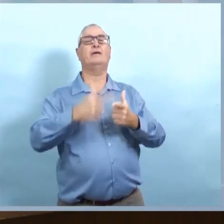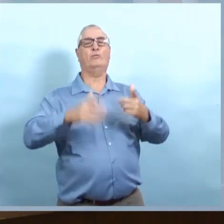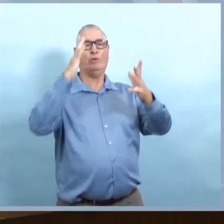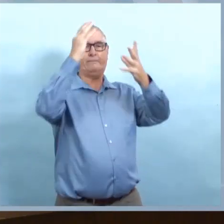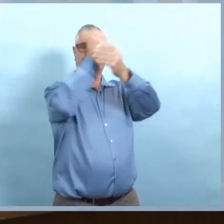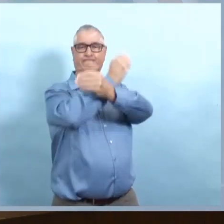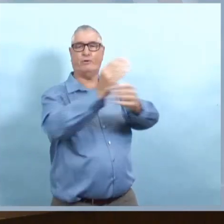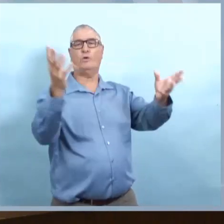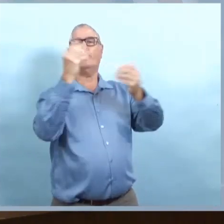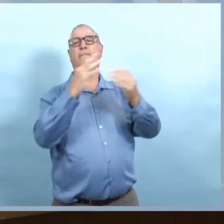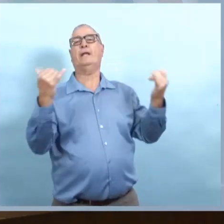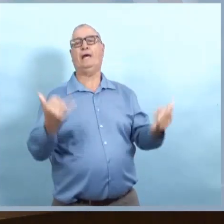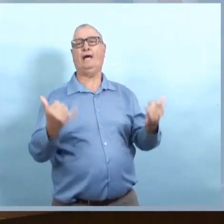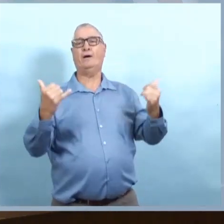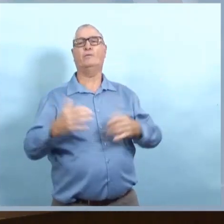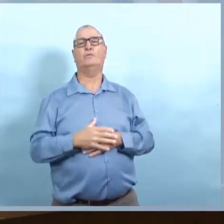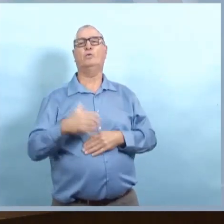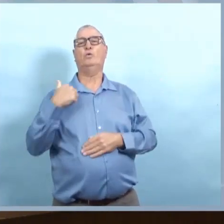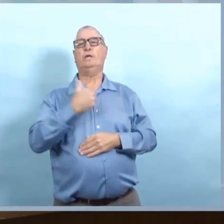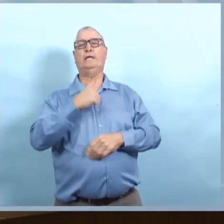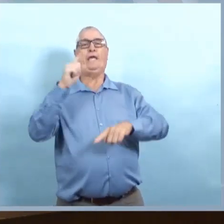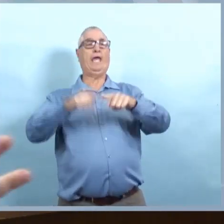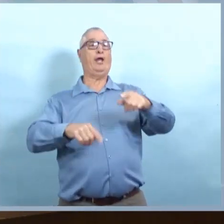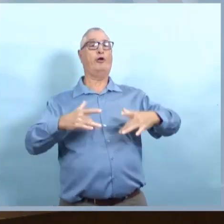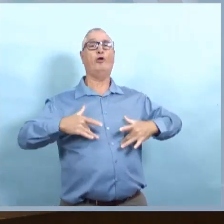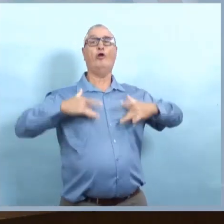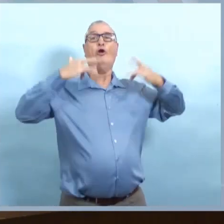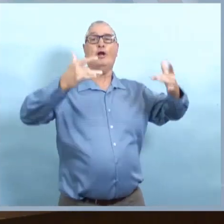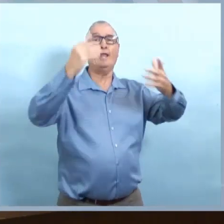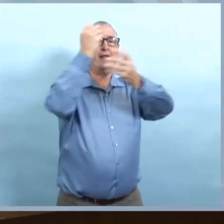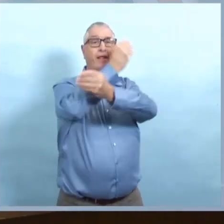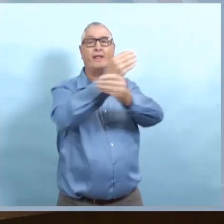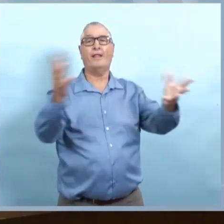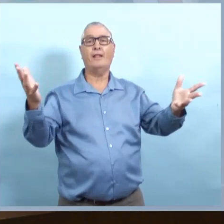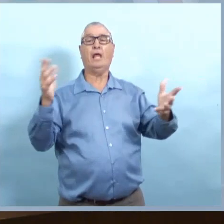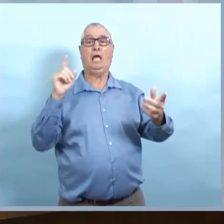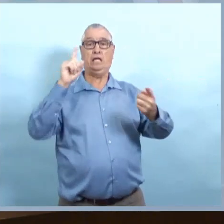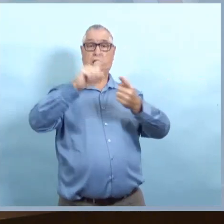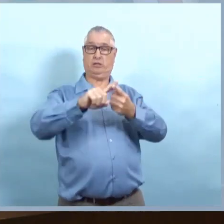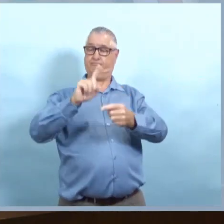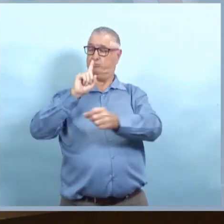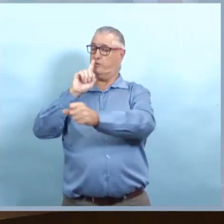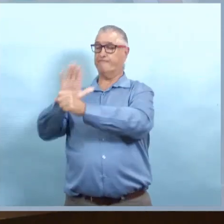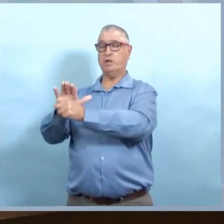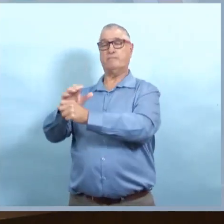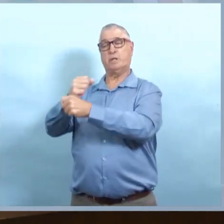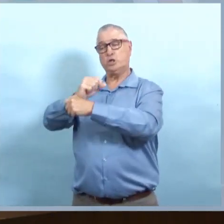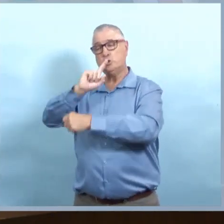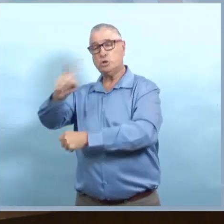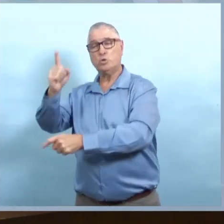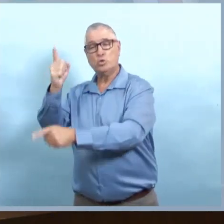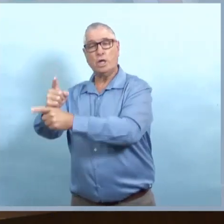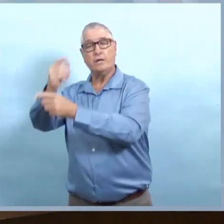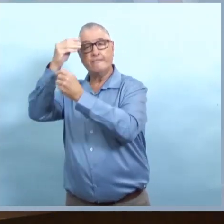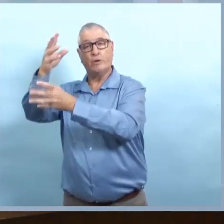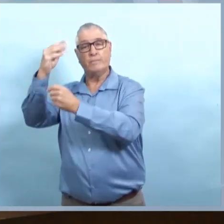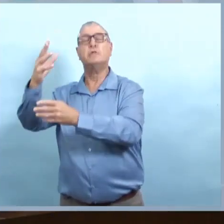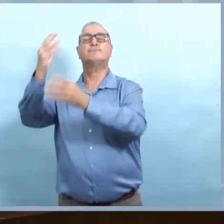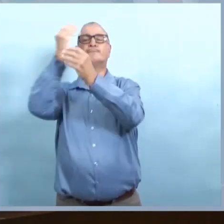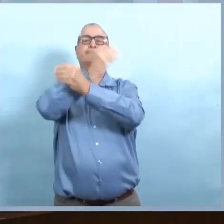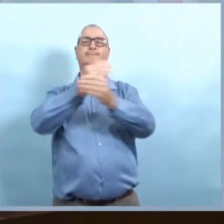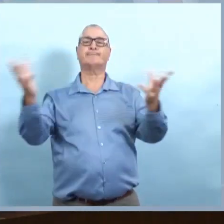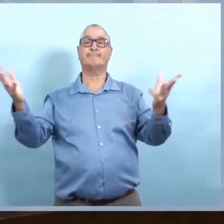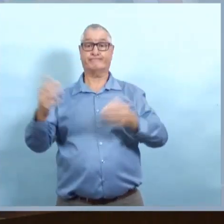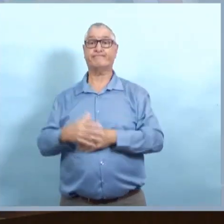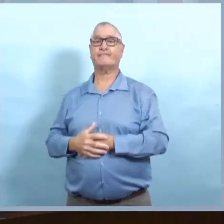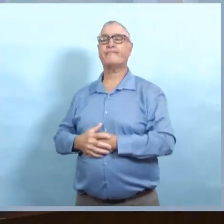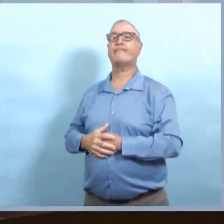mais notre processus était de ne pas le signaler jusqu'à temps que ce soit confirmé avec le texte typique au laboratoire CADAM. Et c'est pour